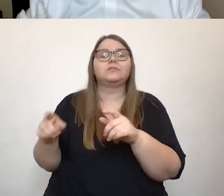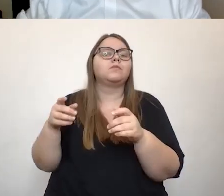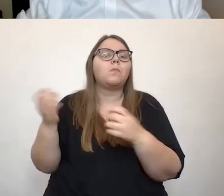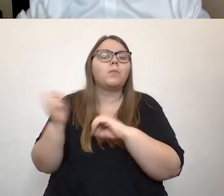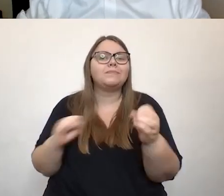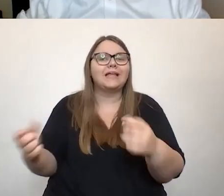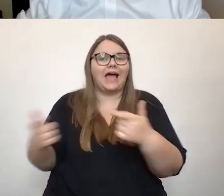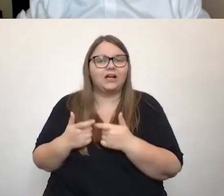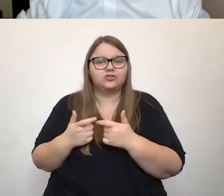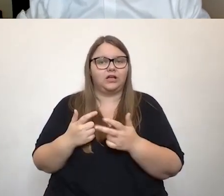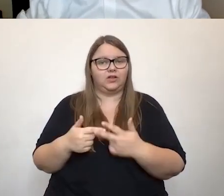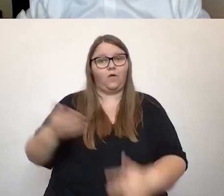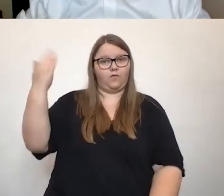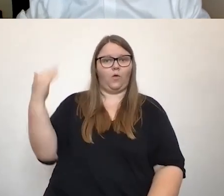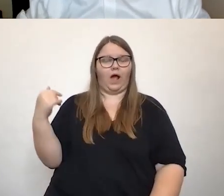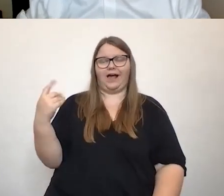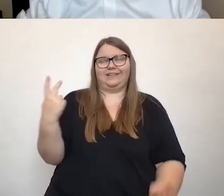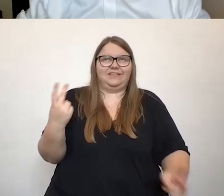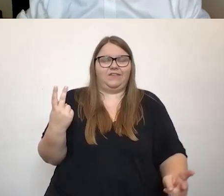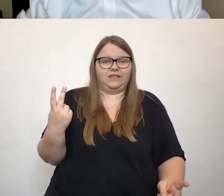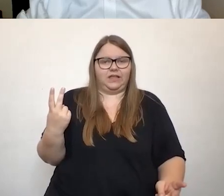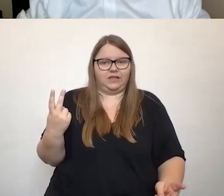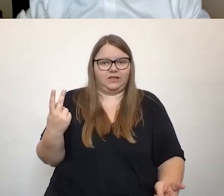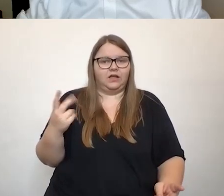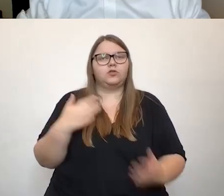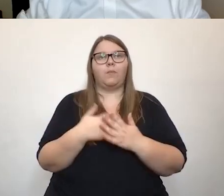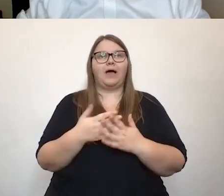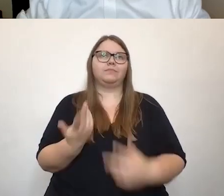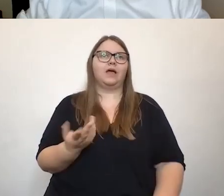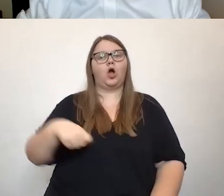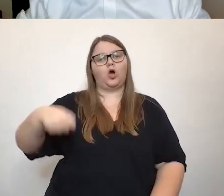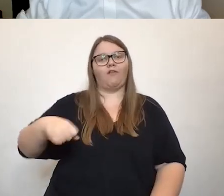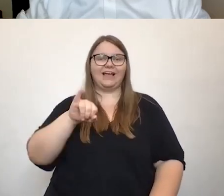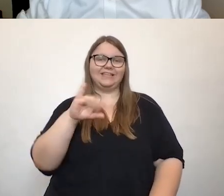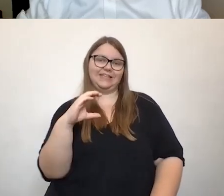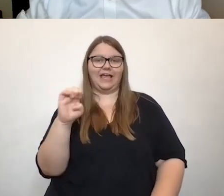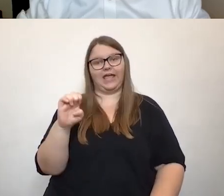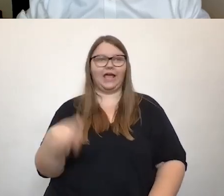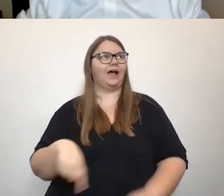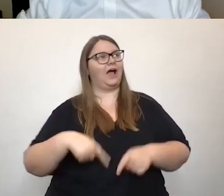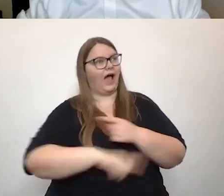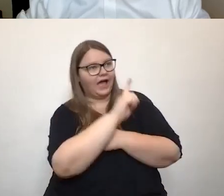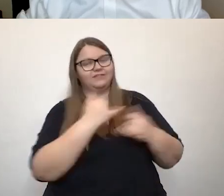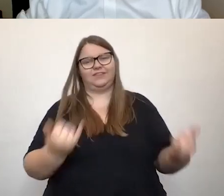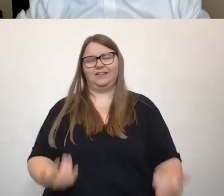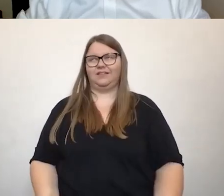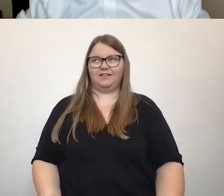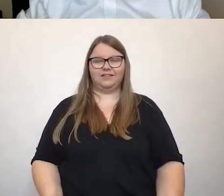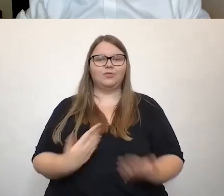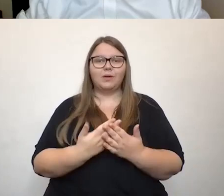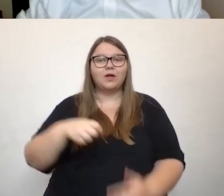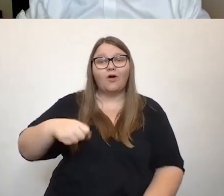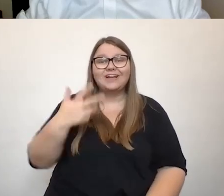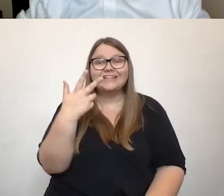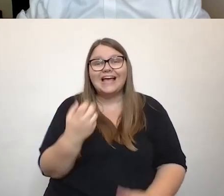dass das früher irgendwie auch keine Rolle gespielt hat, wie kommt der Koffer in den ICE? Ja, also wenn der Koffer 30 Kilo wiegt,